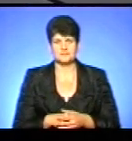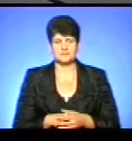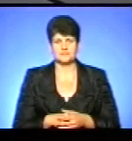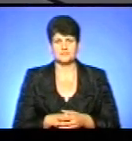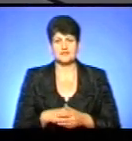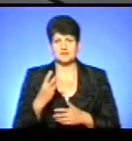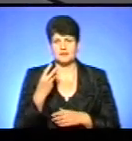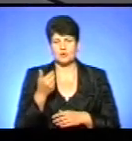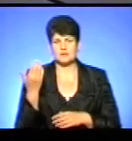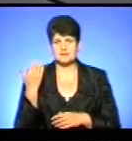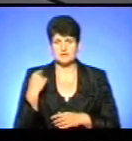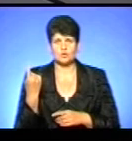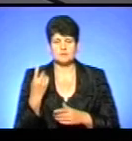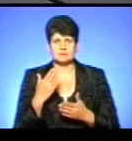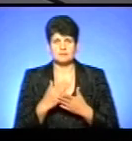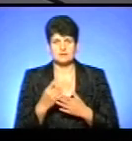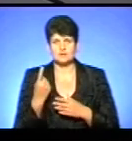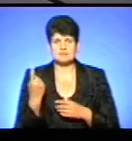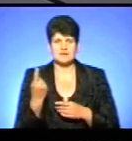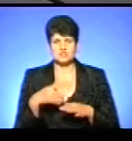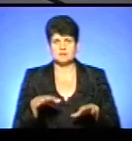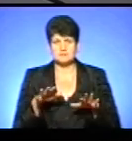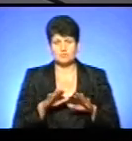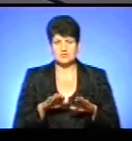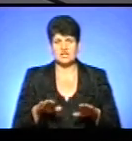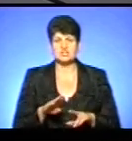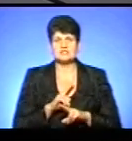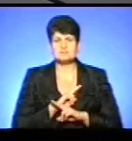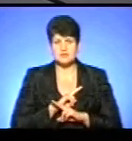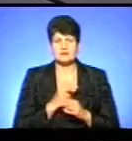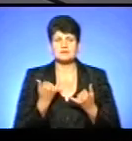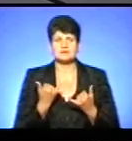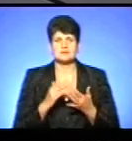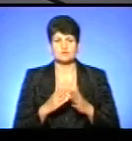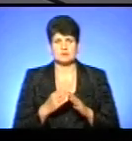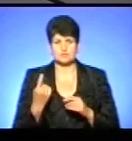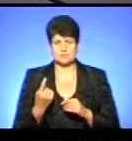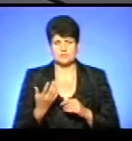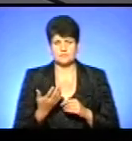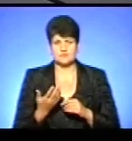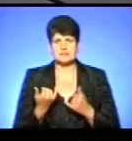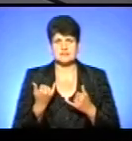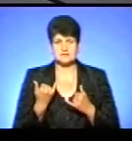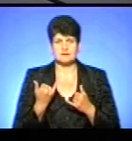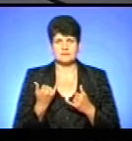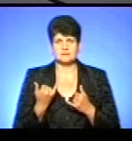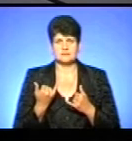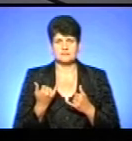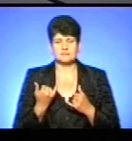Три роки тому область займала одна з перших місць в Україні по дитячій смертності. Яка ситуація зараз? Зараз у нас ситуація небагато